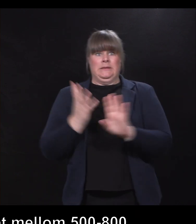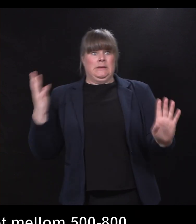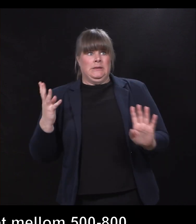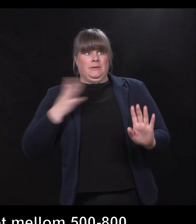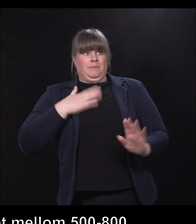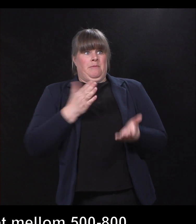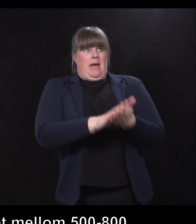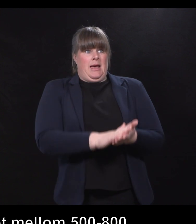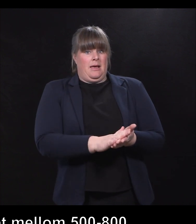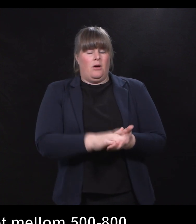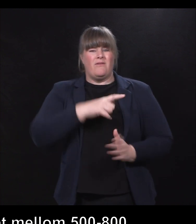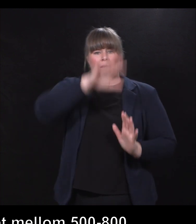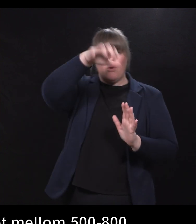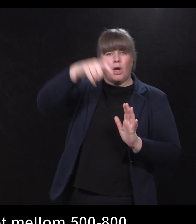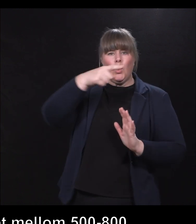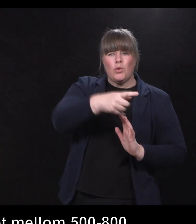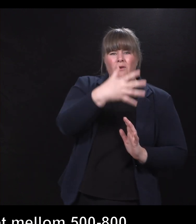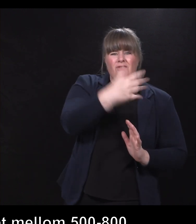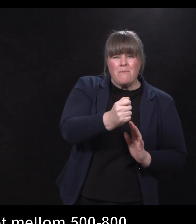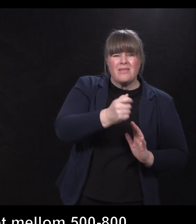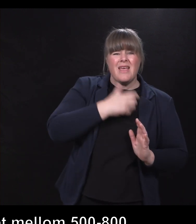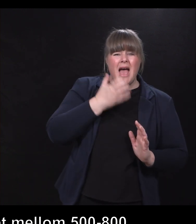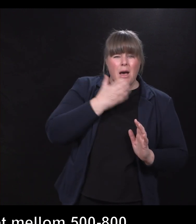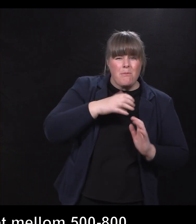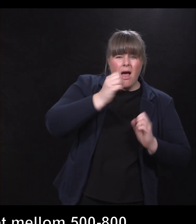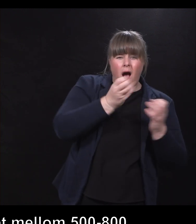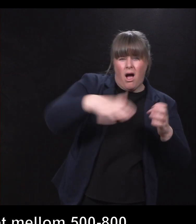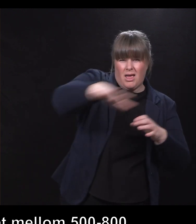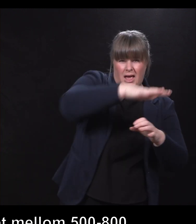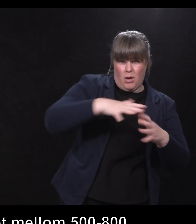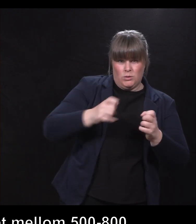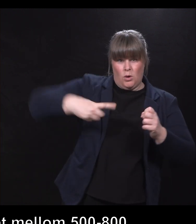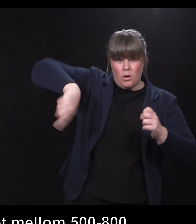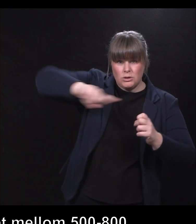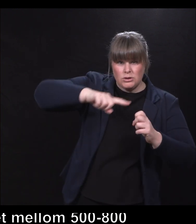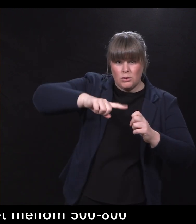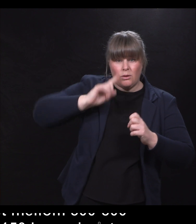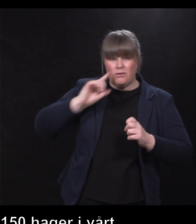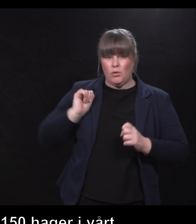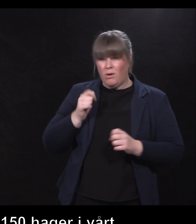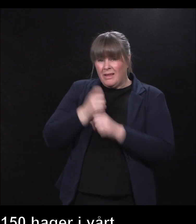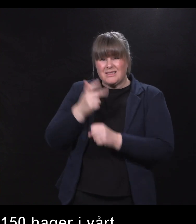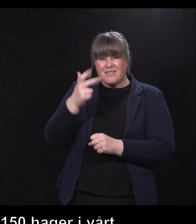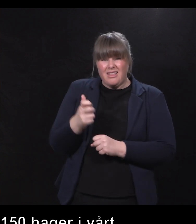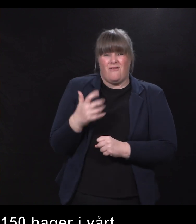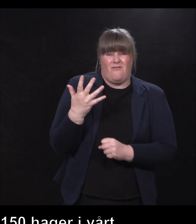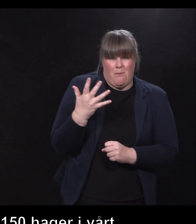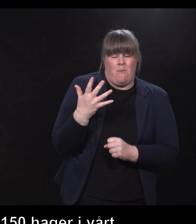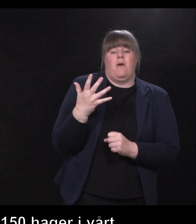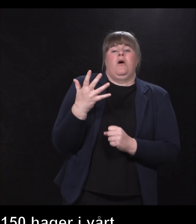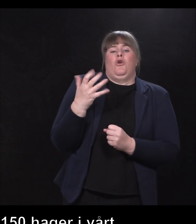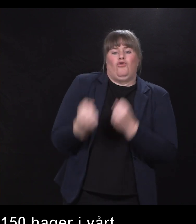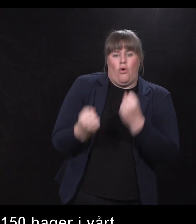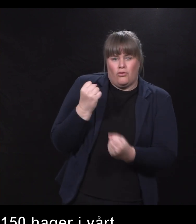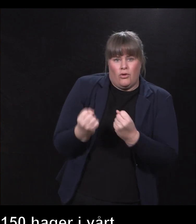Vi plukker jo nærmere 150 eplager bare i vårt nærområde, og i fjor hadde vi totalt nesten 35 tonn epler for henne, som vi lagde eplekost av.